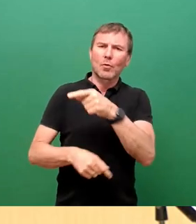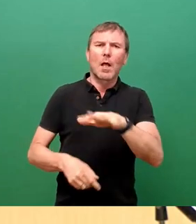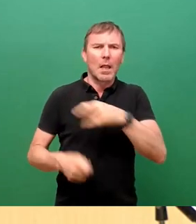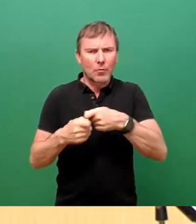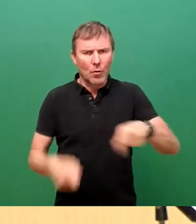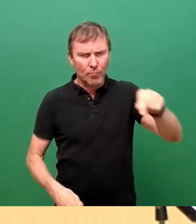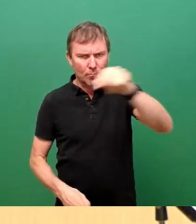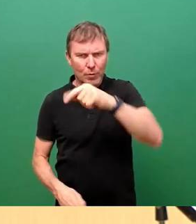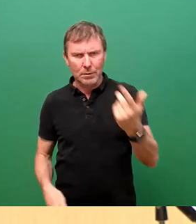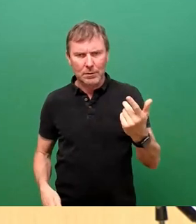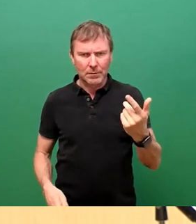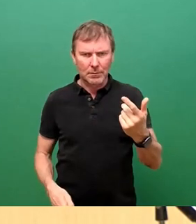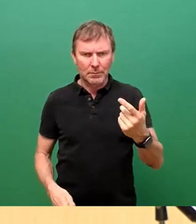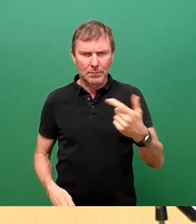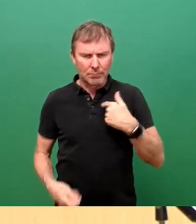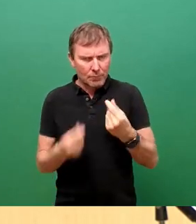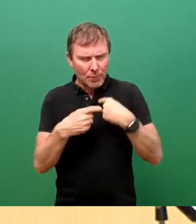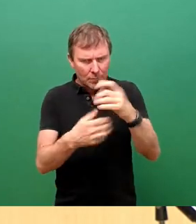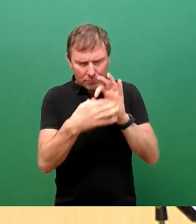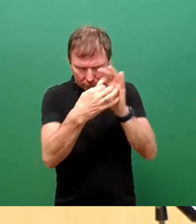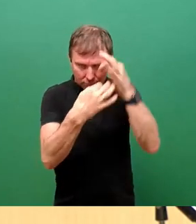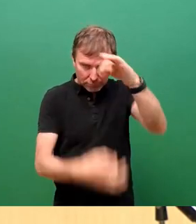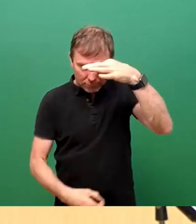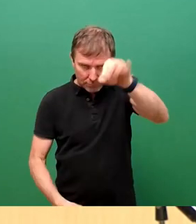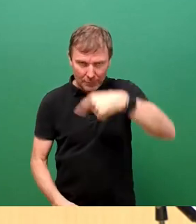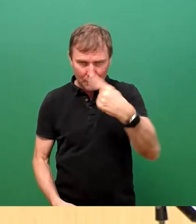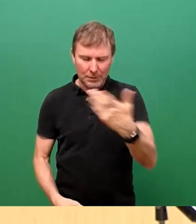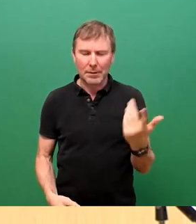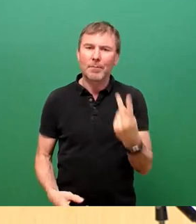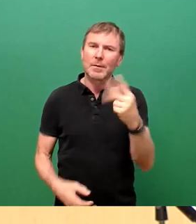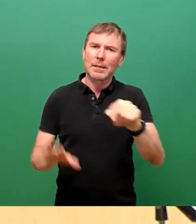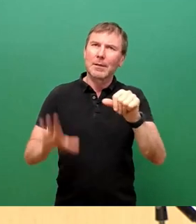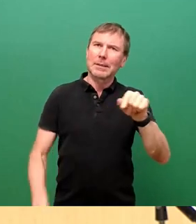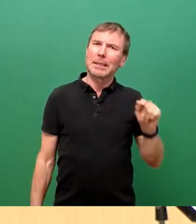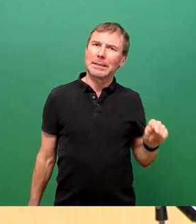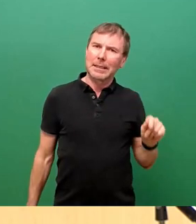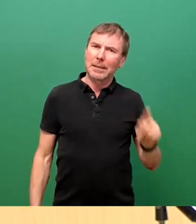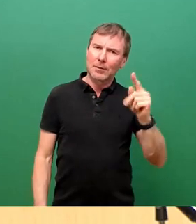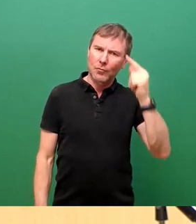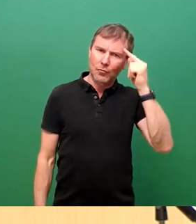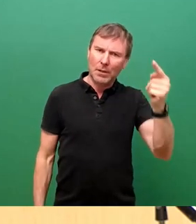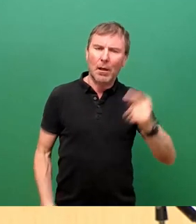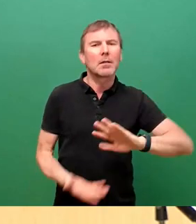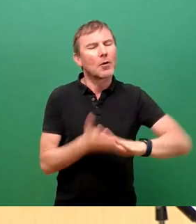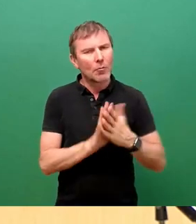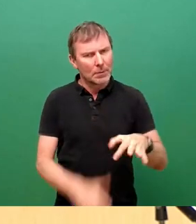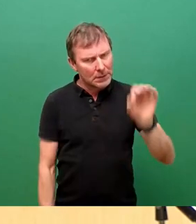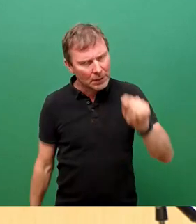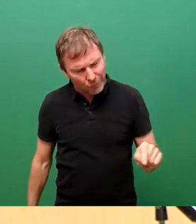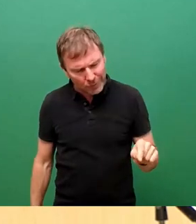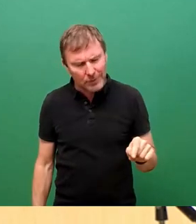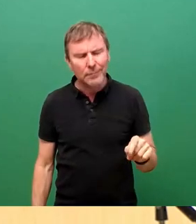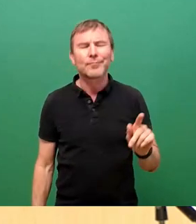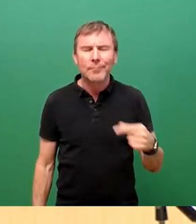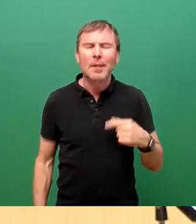I feel you, wie man heute sagt. 2016 hat der Stadtrat einen Kompromiss gefunden und zu dem steht meine Fraktion